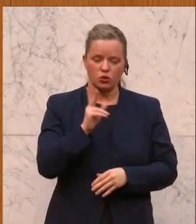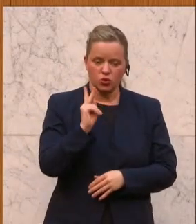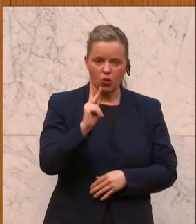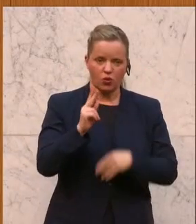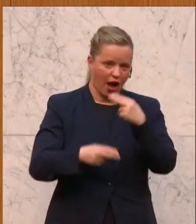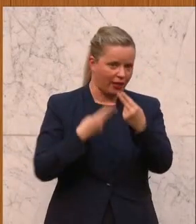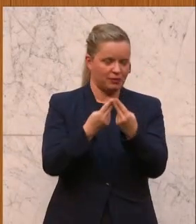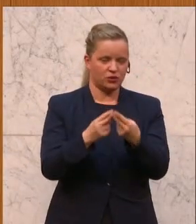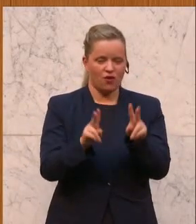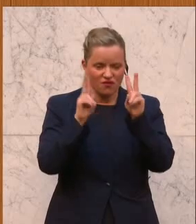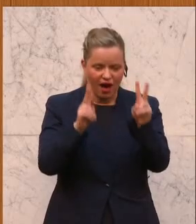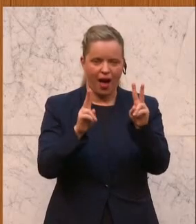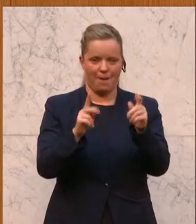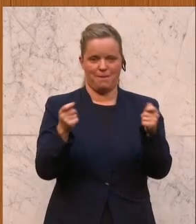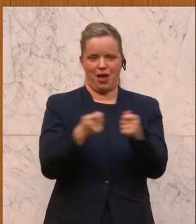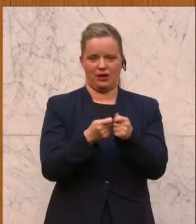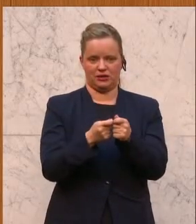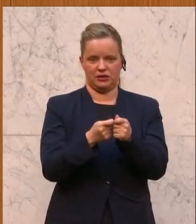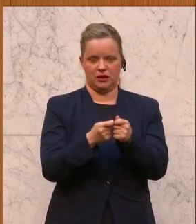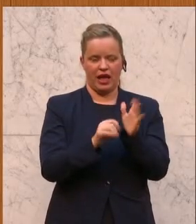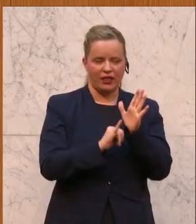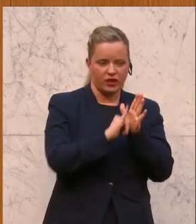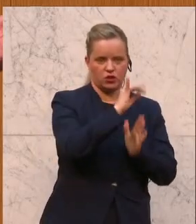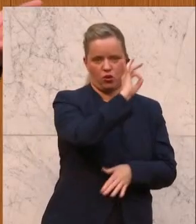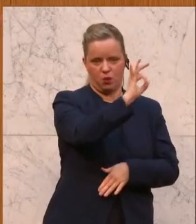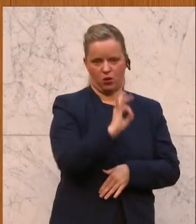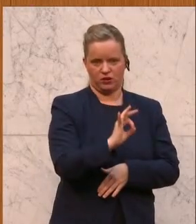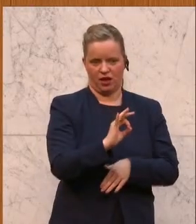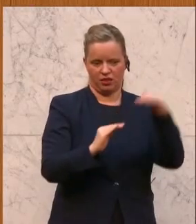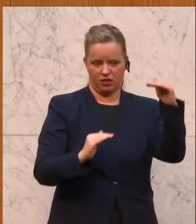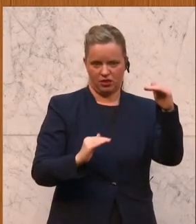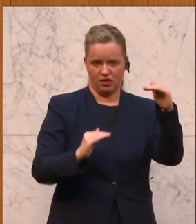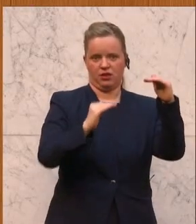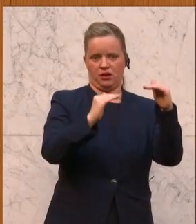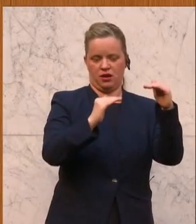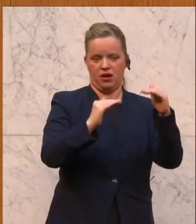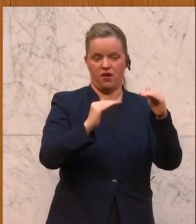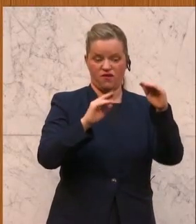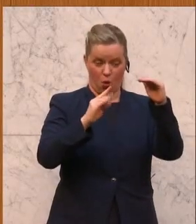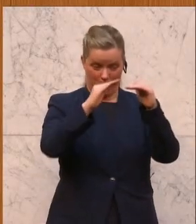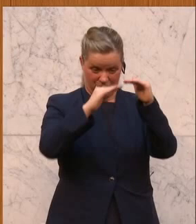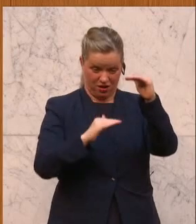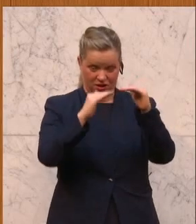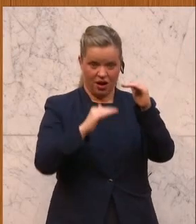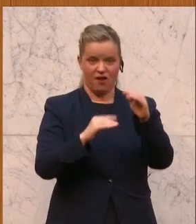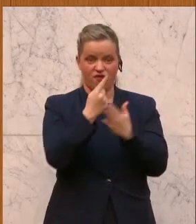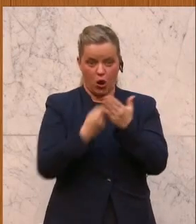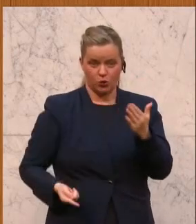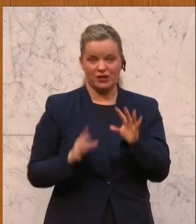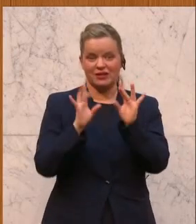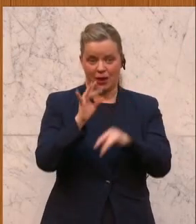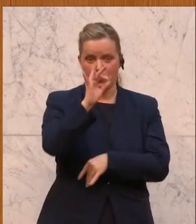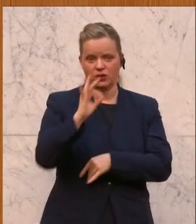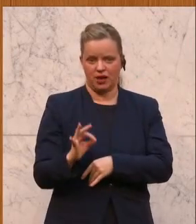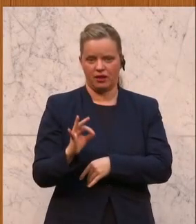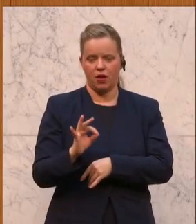wirklich der Inflationsrate halbwegs entspricht, weil das heißt, Zeitverluste von bis zu 10 Prozent derzeit für jene,